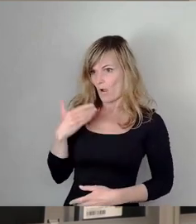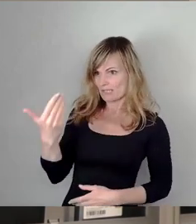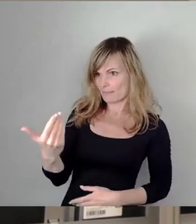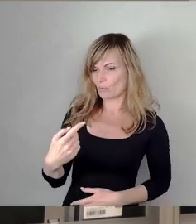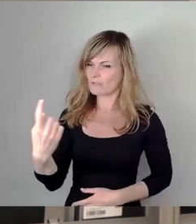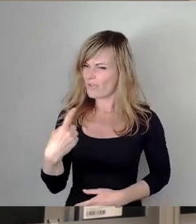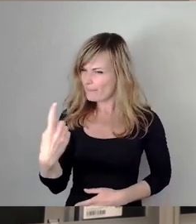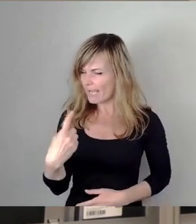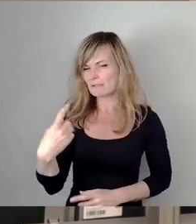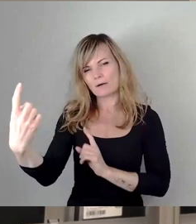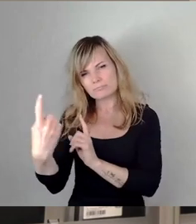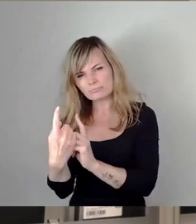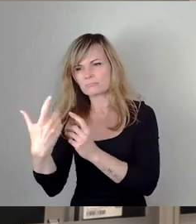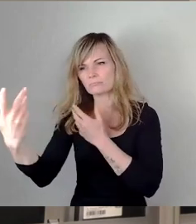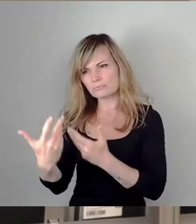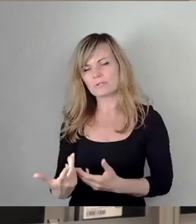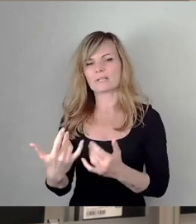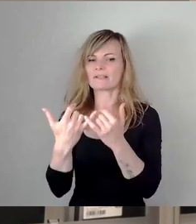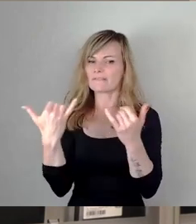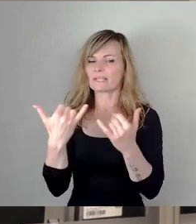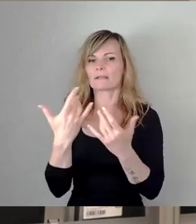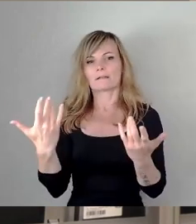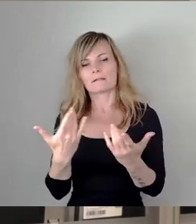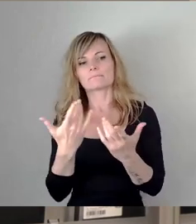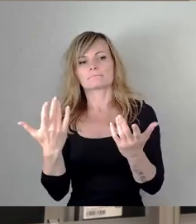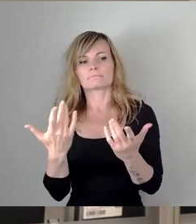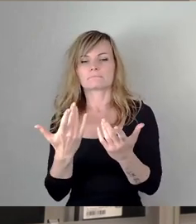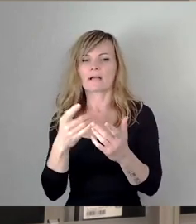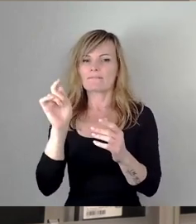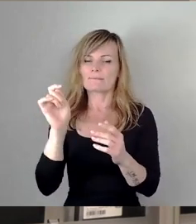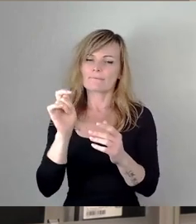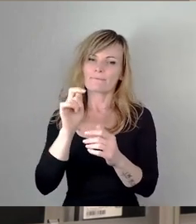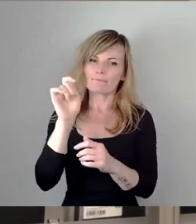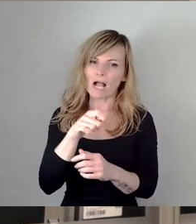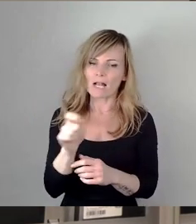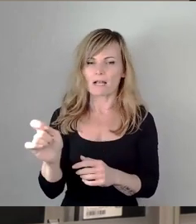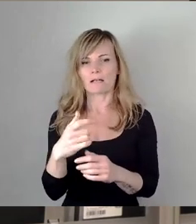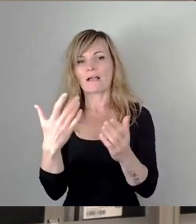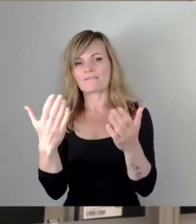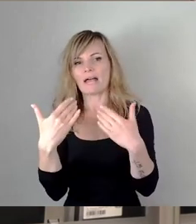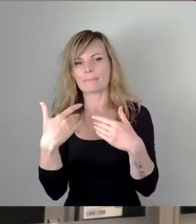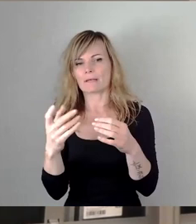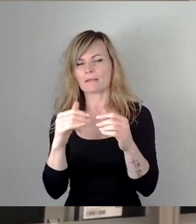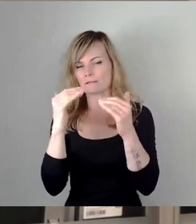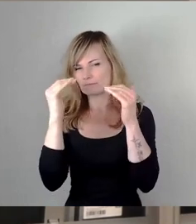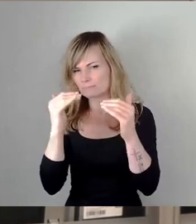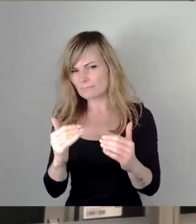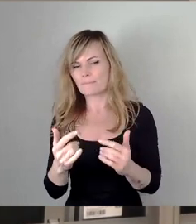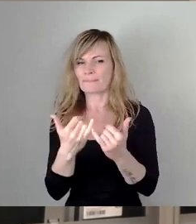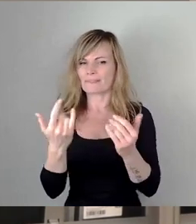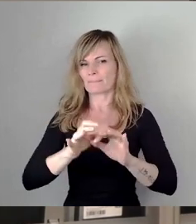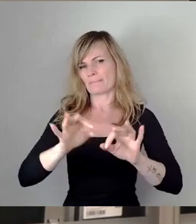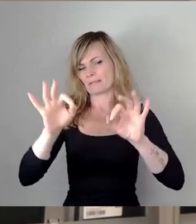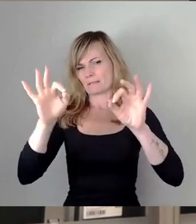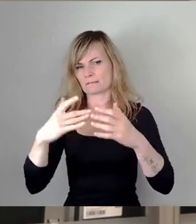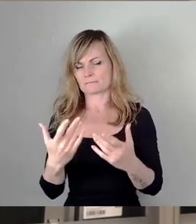Wahlwerbesatzung noch verändern können, um insgesamt hier eine bessere Regelung nach den